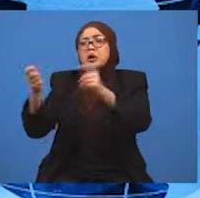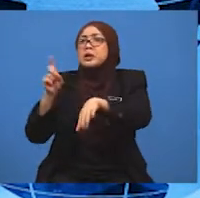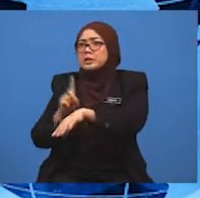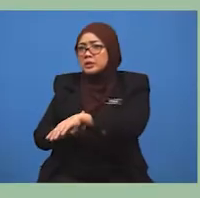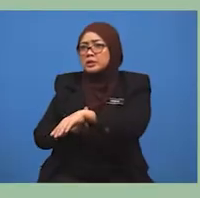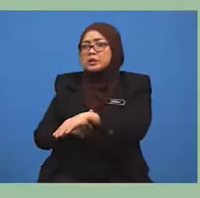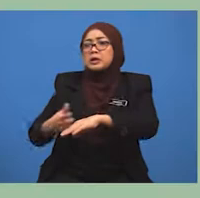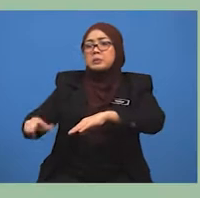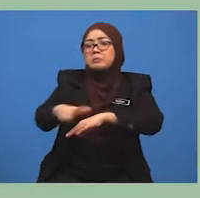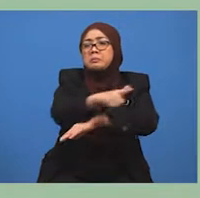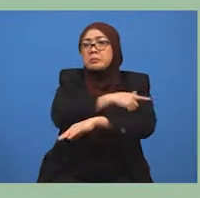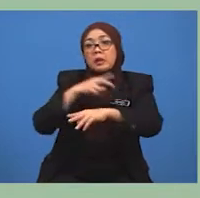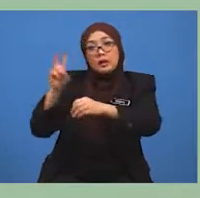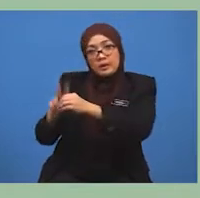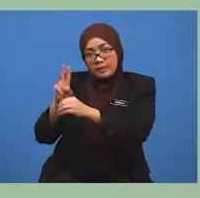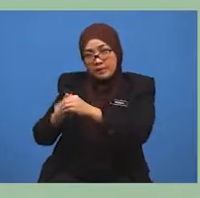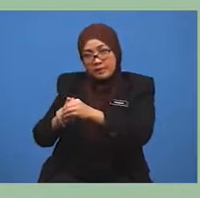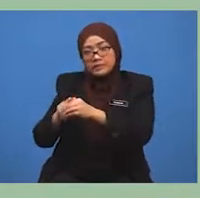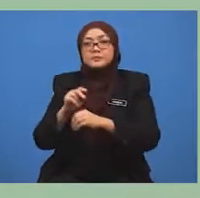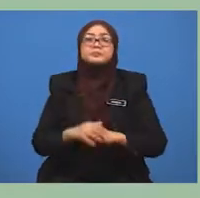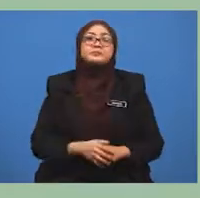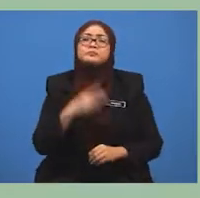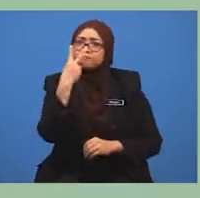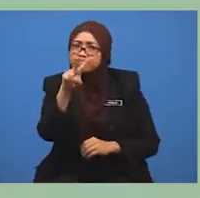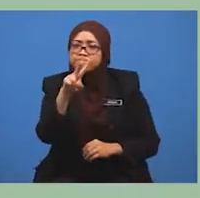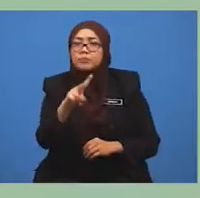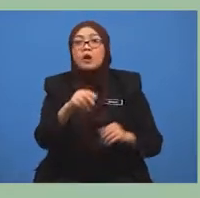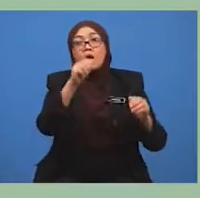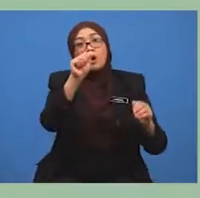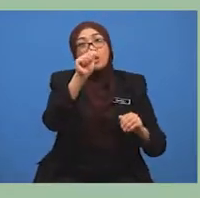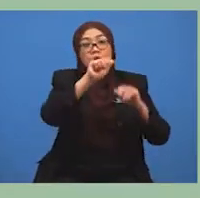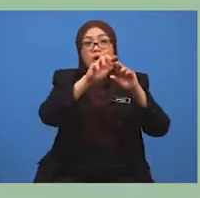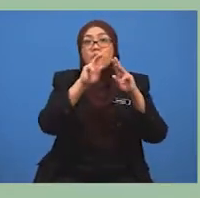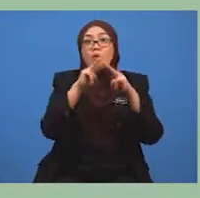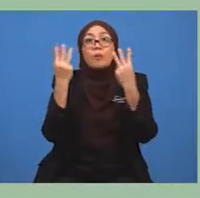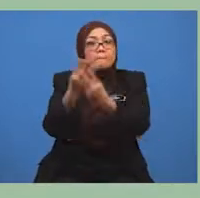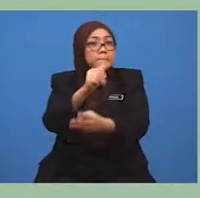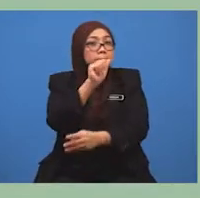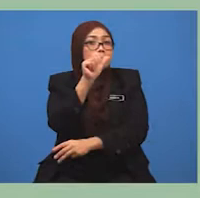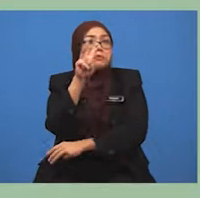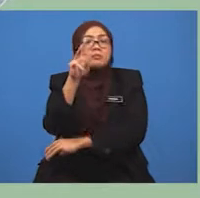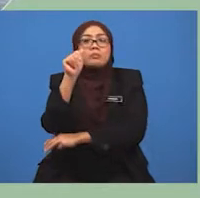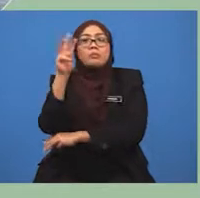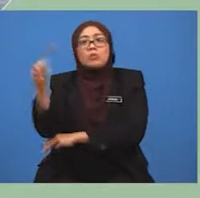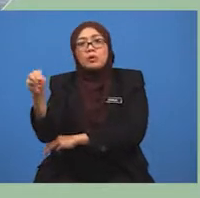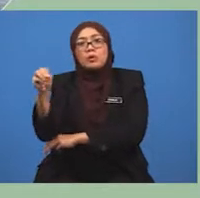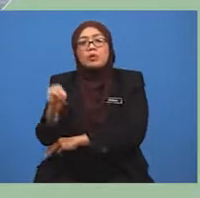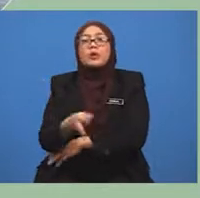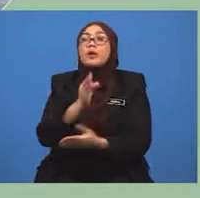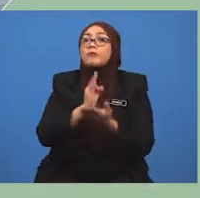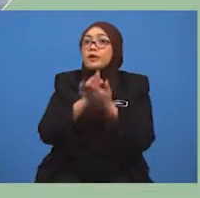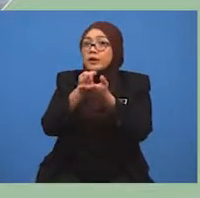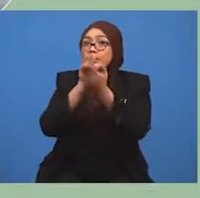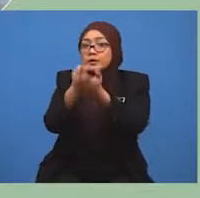seterusnya kita lihat pengangkutan awam air iaitu feri dan pont express. Perkhidmatan